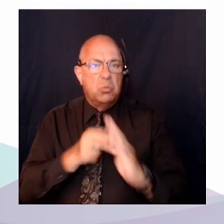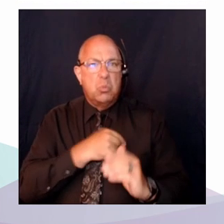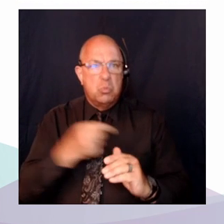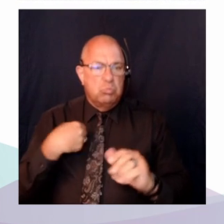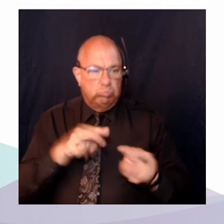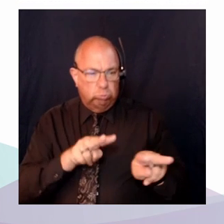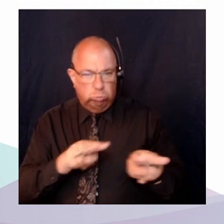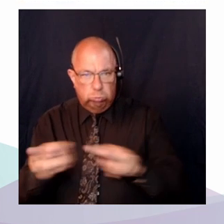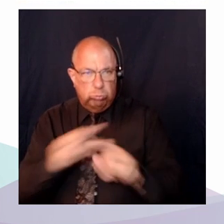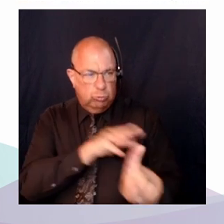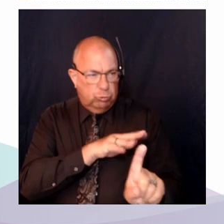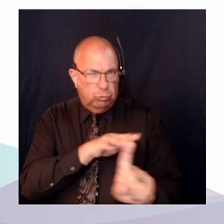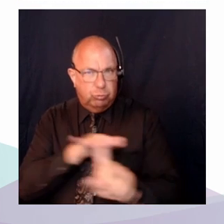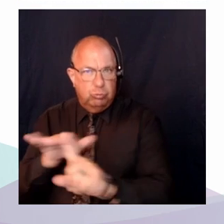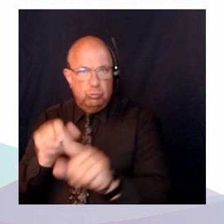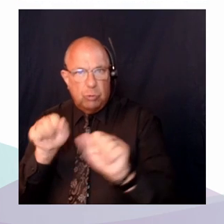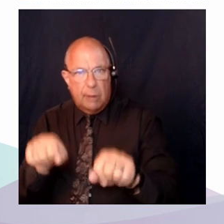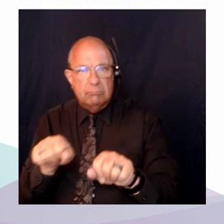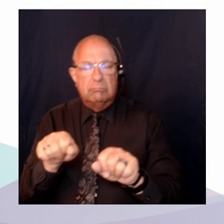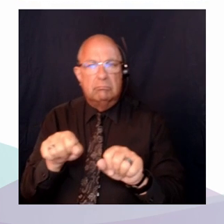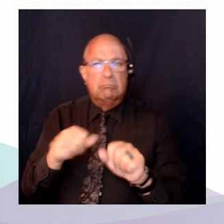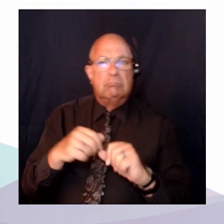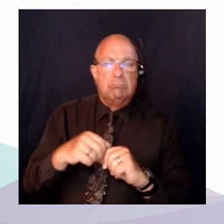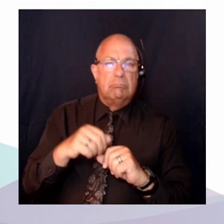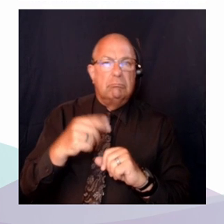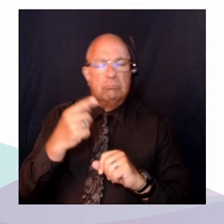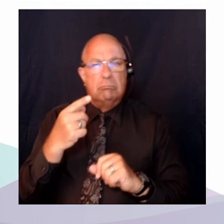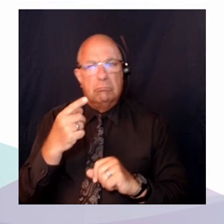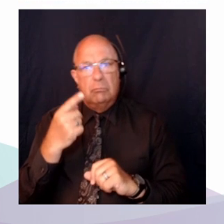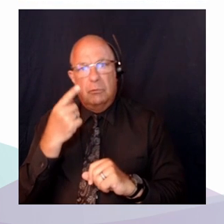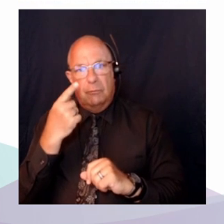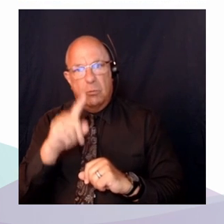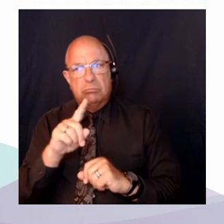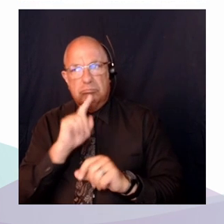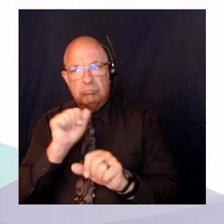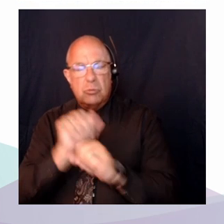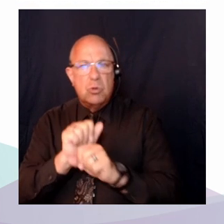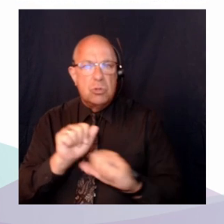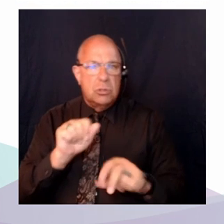en œuvre des droits économiques et sociaux dans une perspective plus du bas vers le haut.